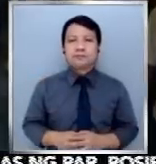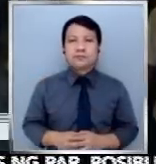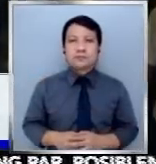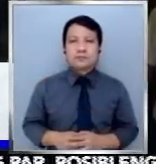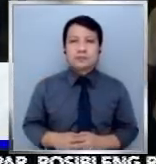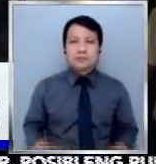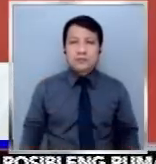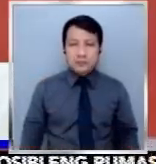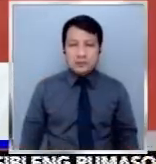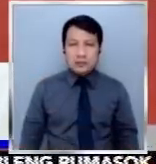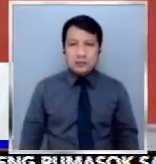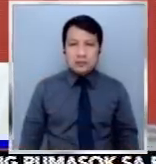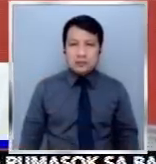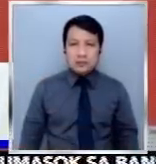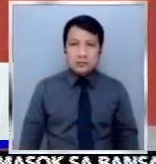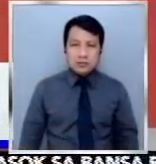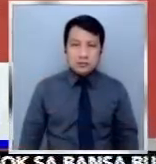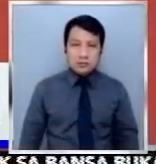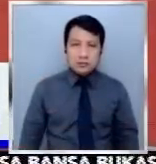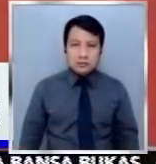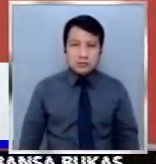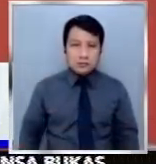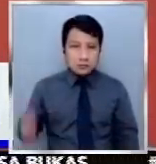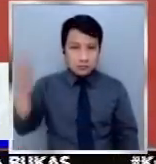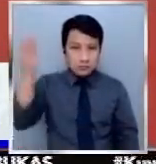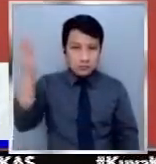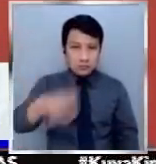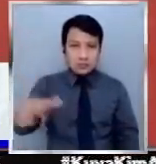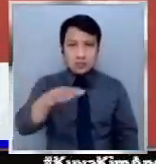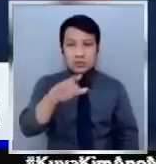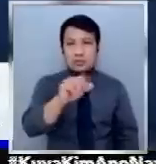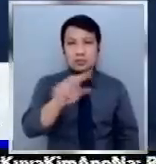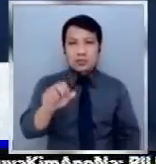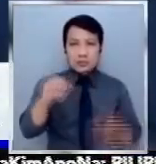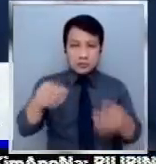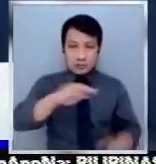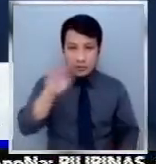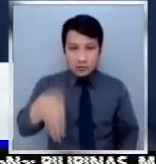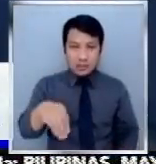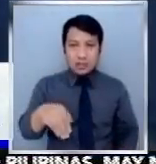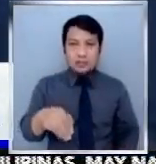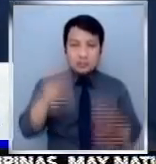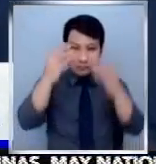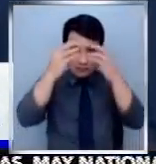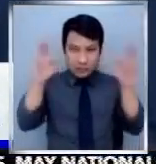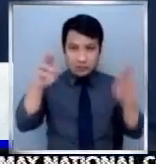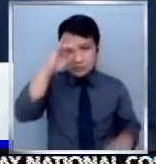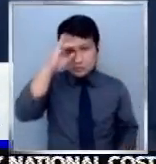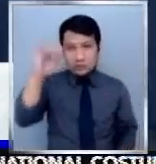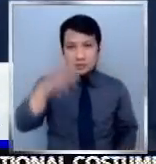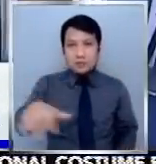Sa kanyang speech sa harap ng mga kabataan sa San Andres Sports Complex sa Maynila hinimok ni Manila Mayor Esco Moreno ang